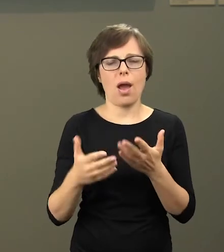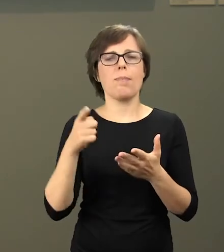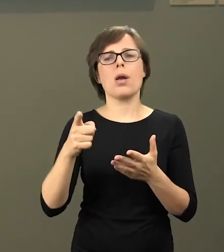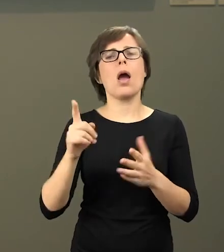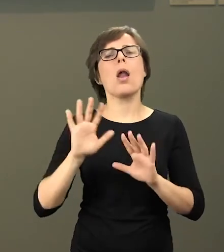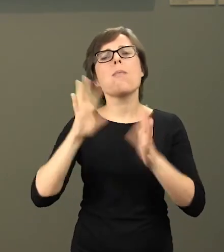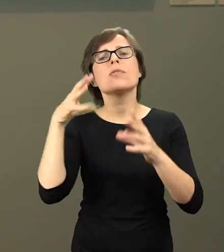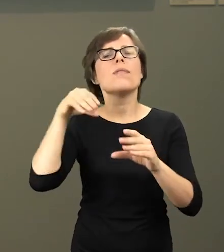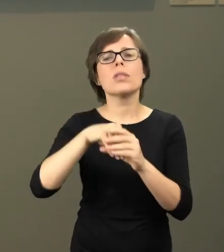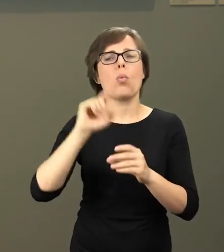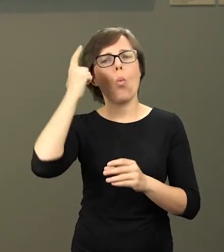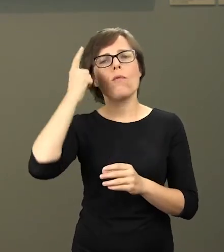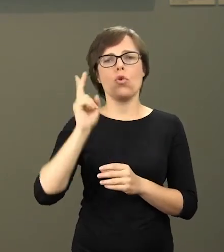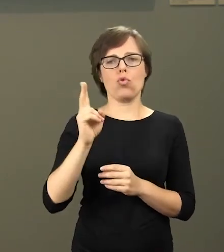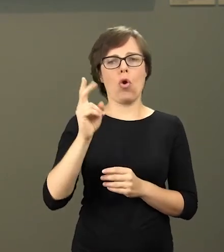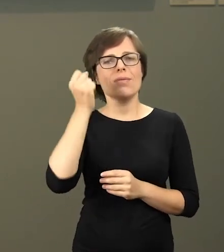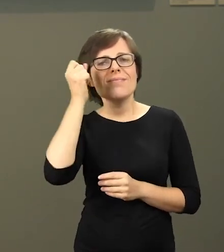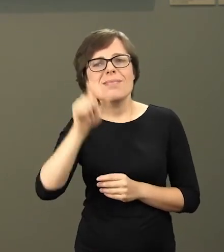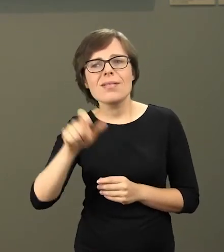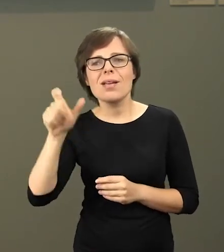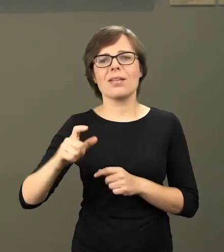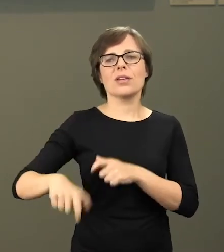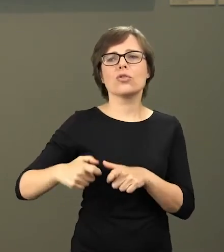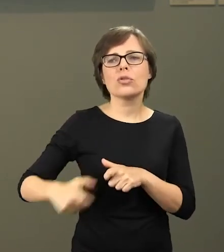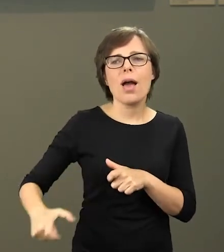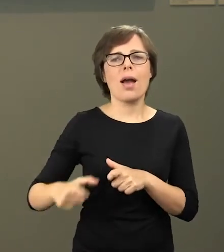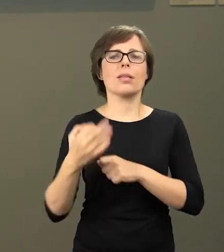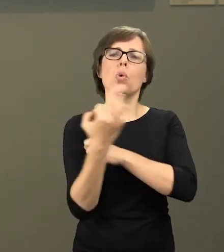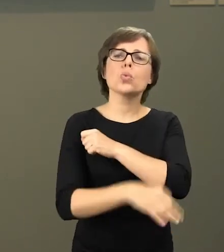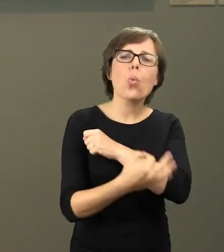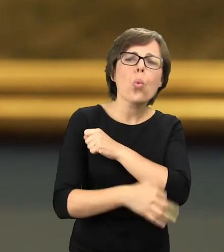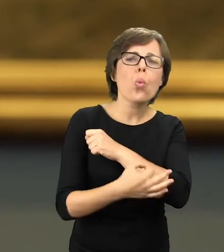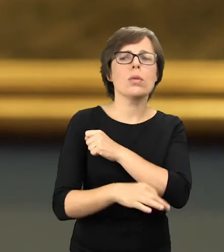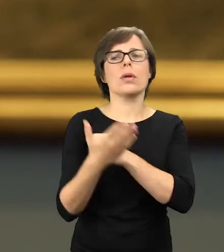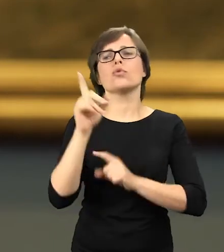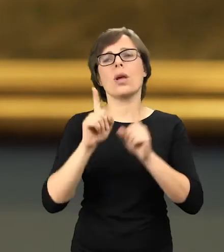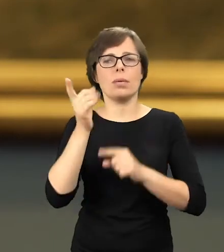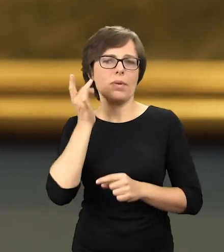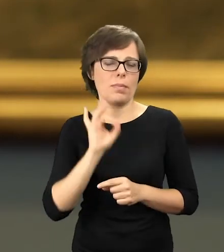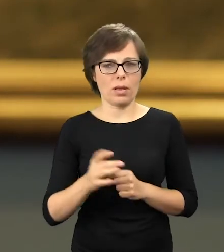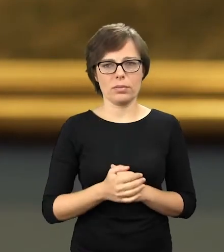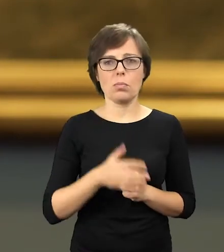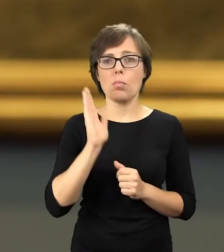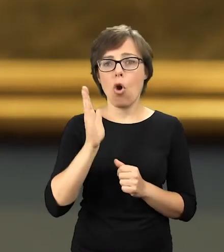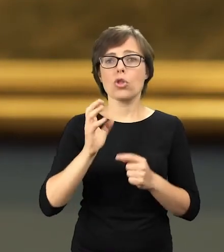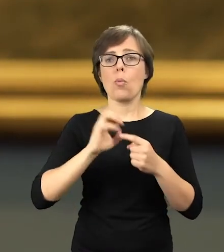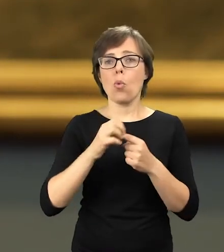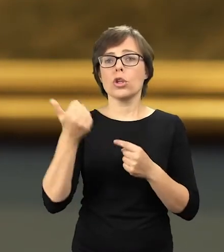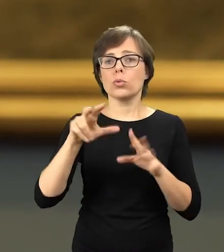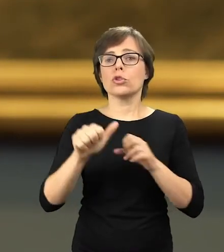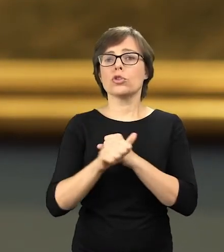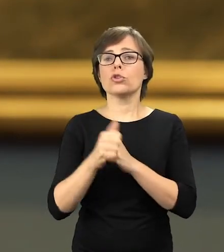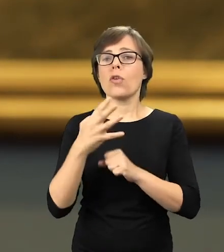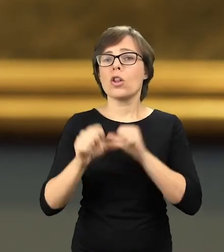inteligencja, szlachta, studenci, czasem nawet gimnazjaliści. Zakończone w grudniu przyszłego roku